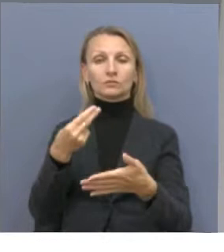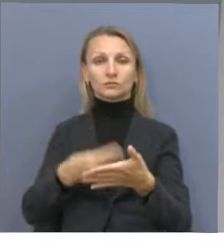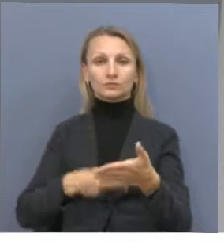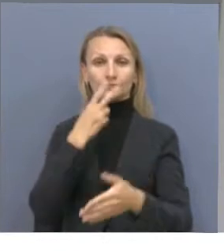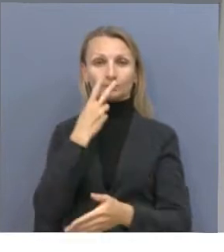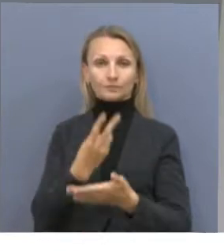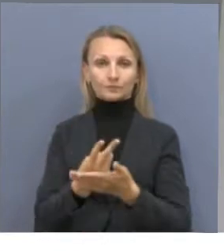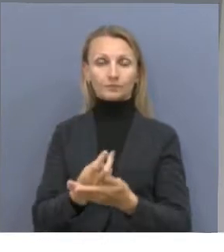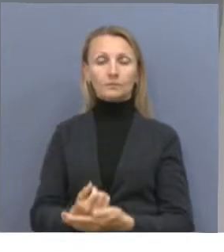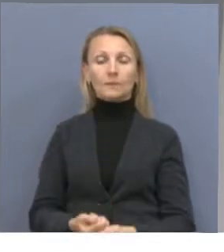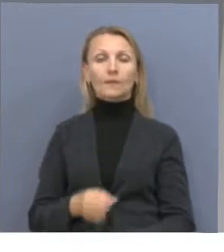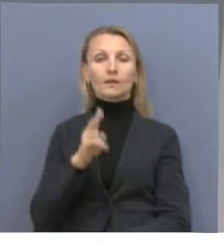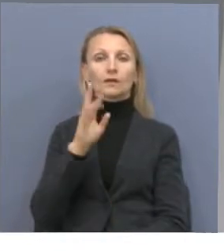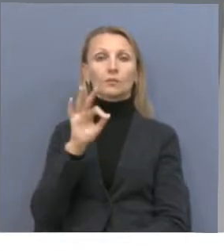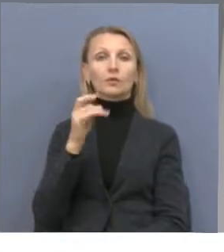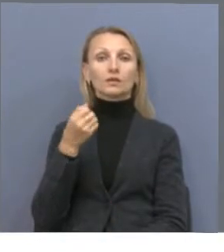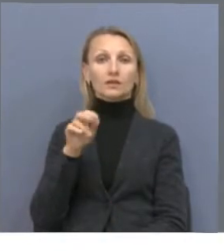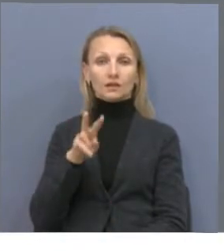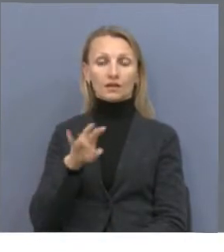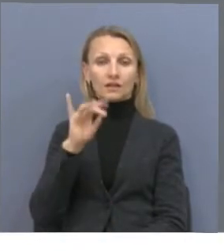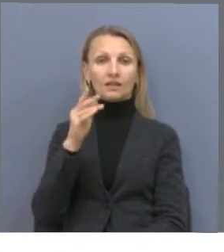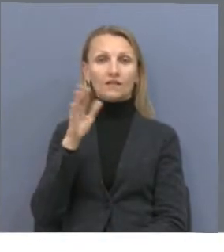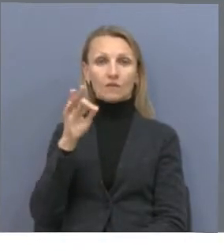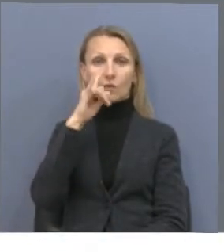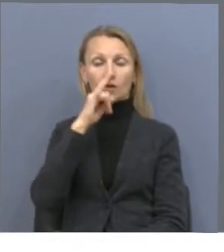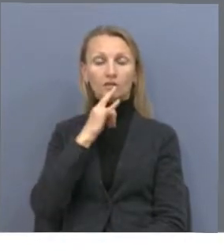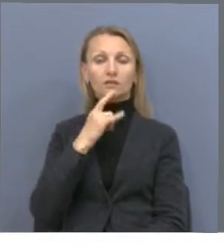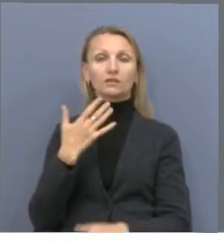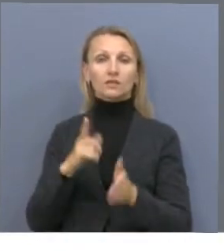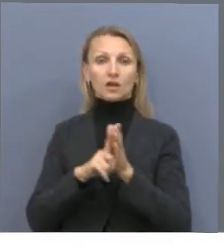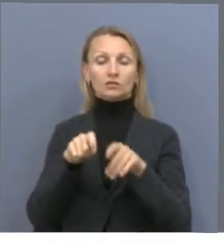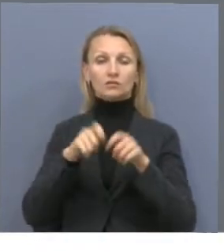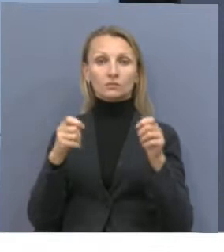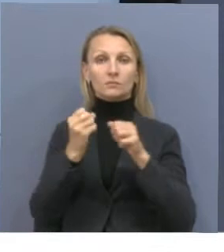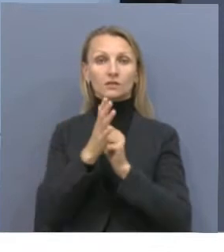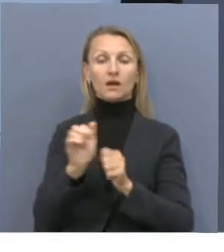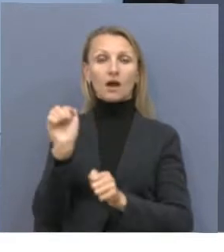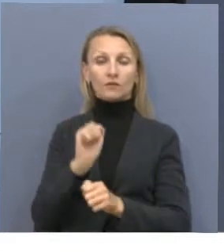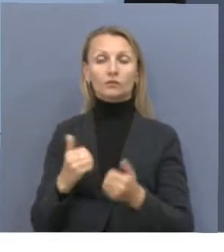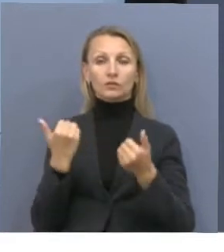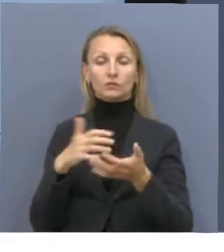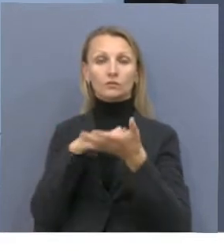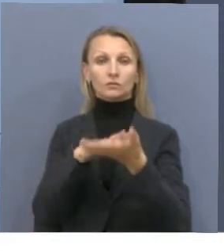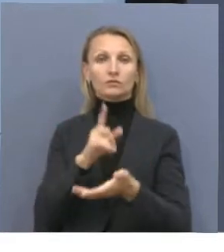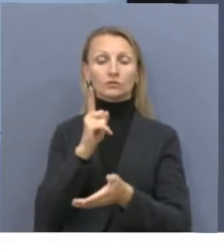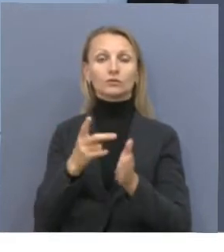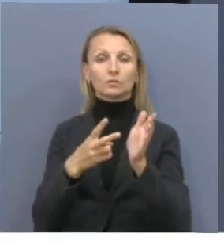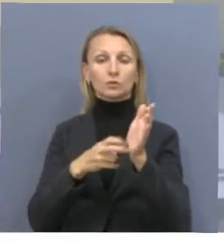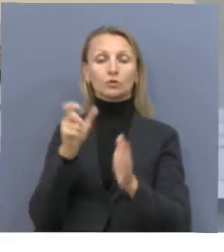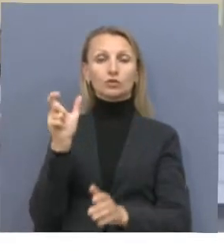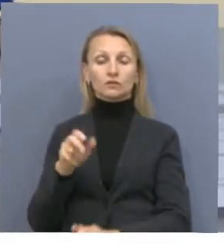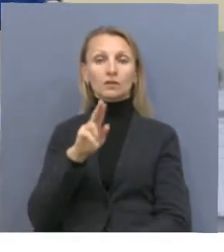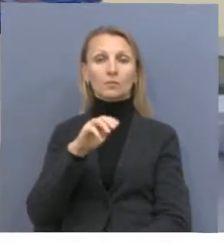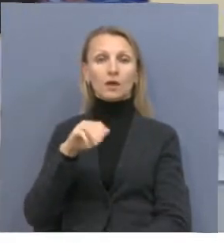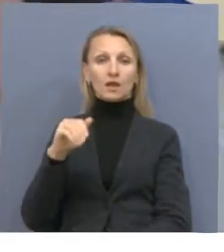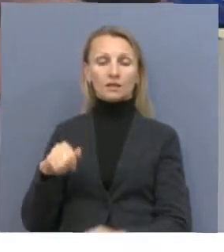«Инфоказахстан» активизирован 15 августа. На сегодняшний день в области подали заявки 1700 человек. Палата предпринимателей